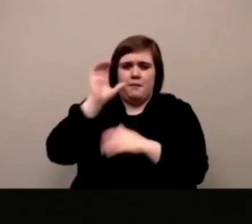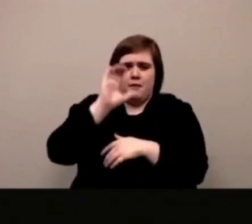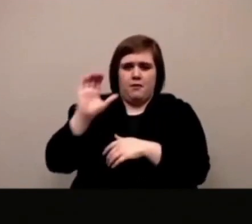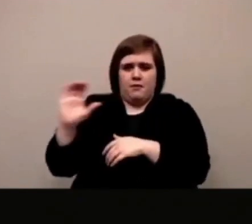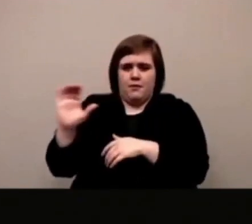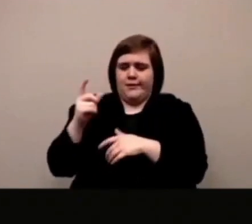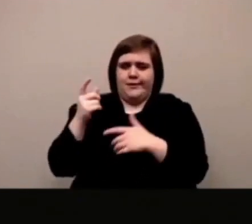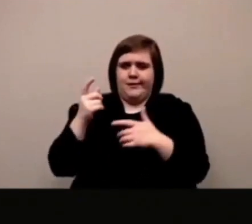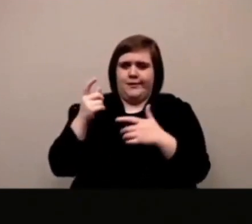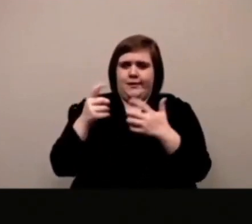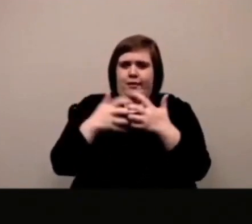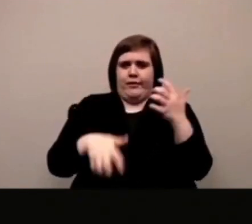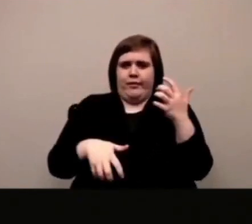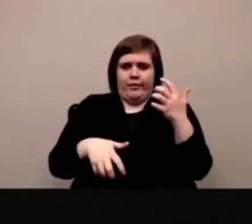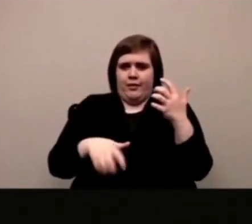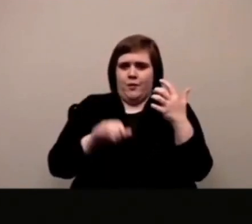tavola